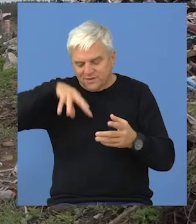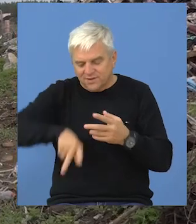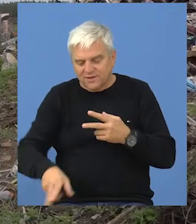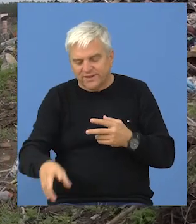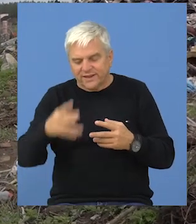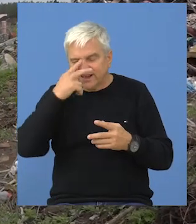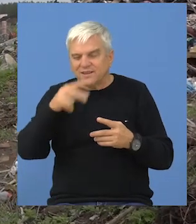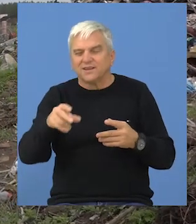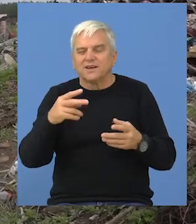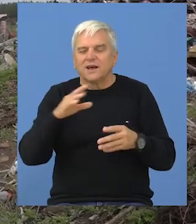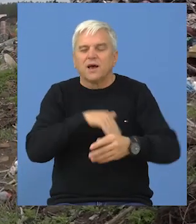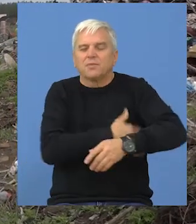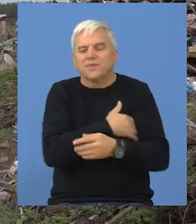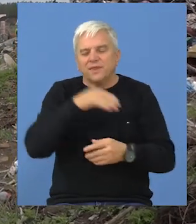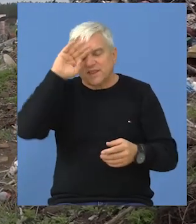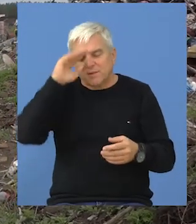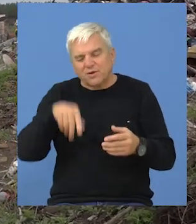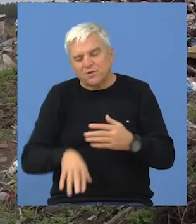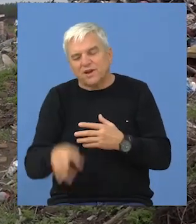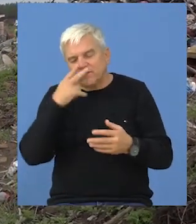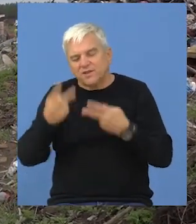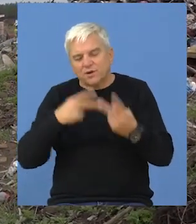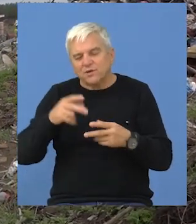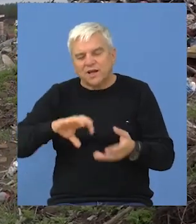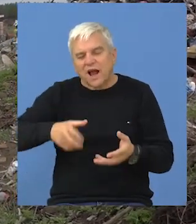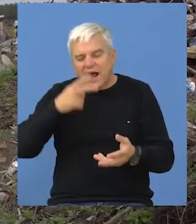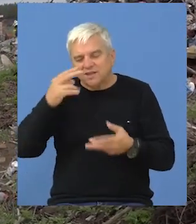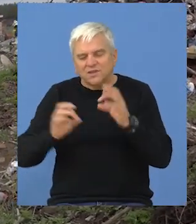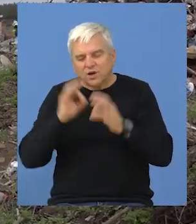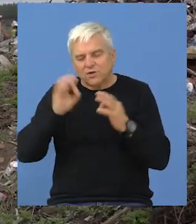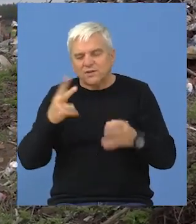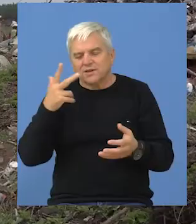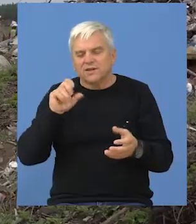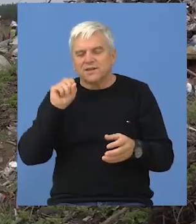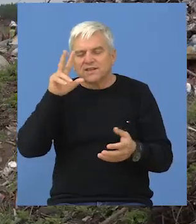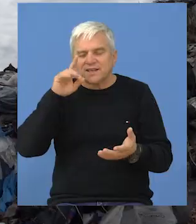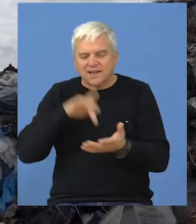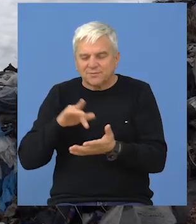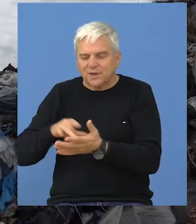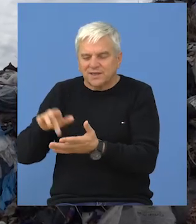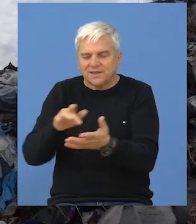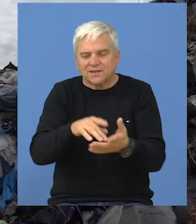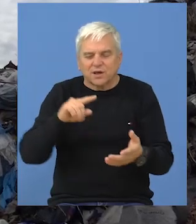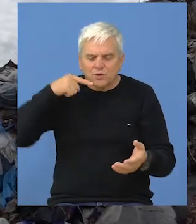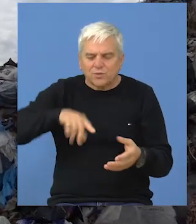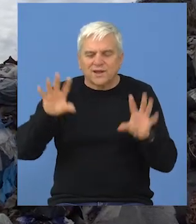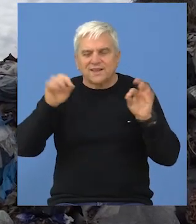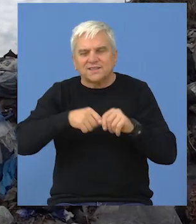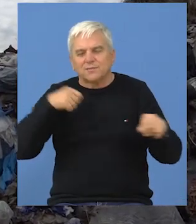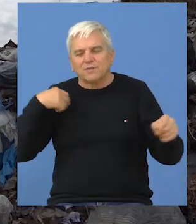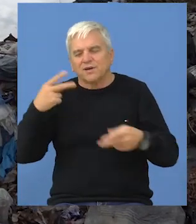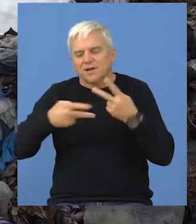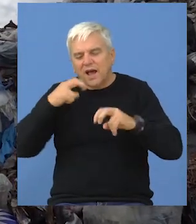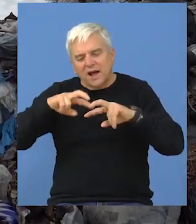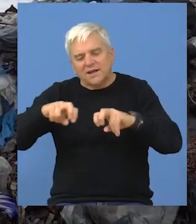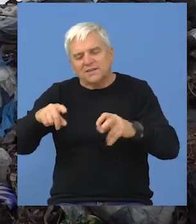snimanje tela deponije. Merena je temperatura deponije i koncentracija gasova u 13 biotrnova do 10 metara dubine.